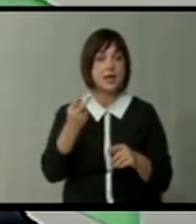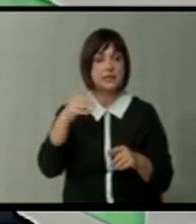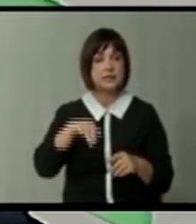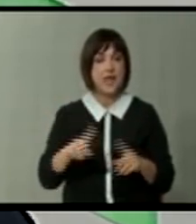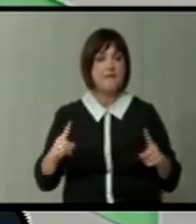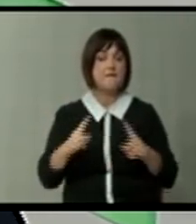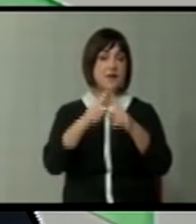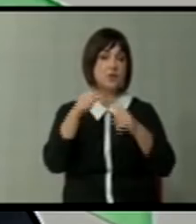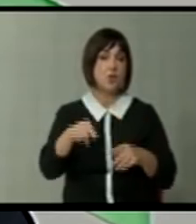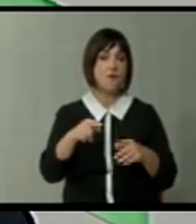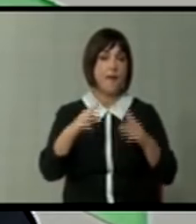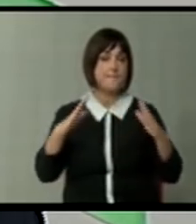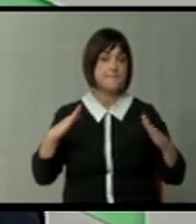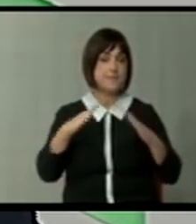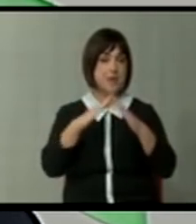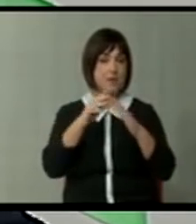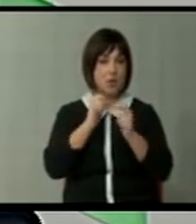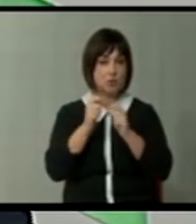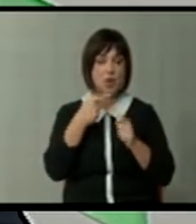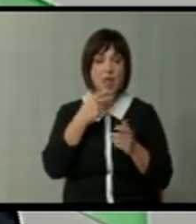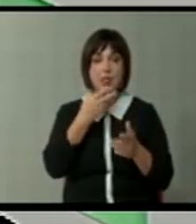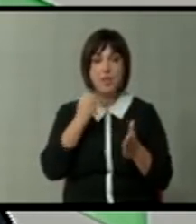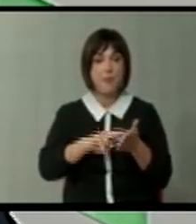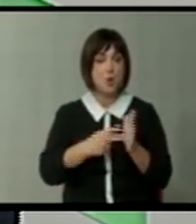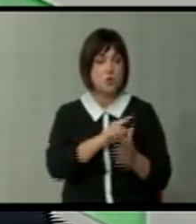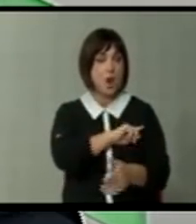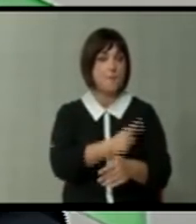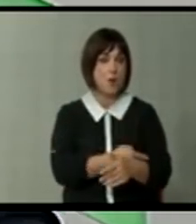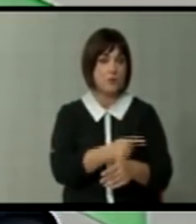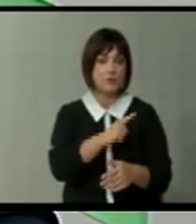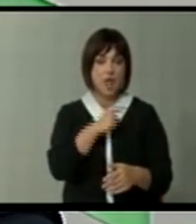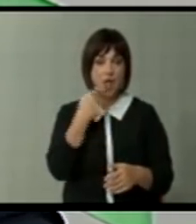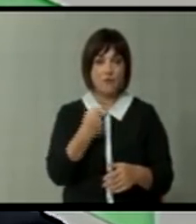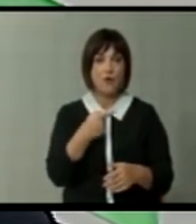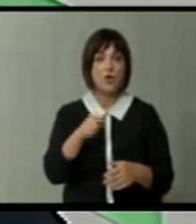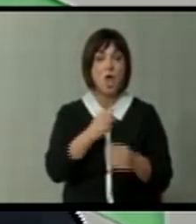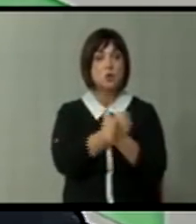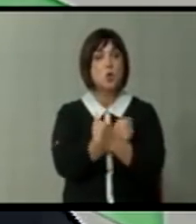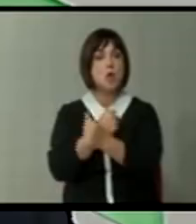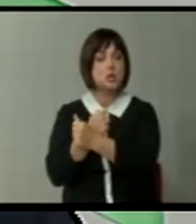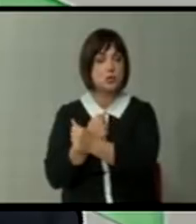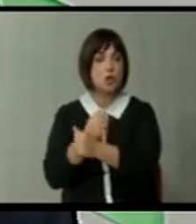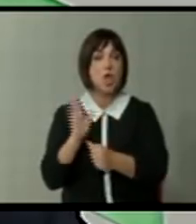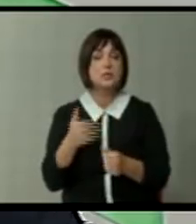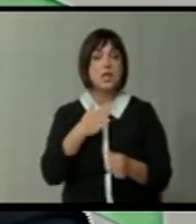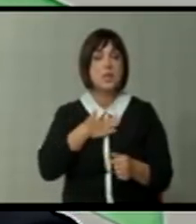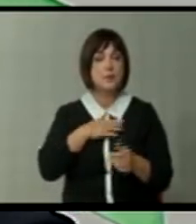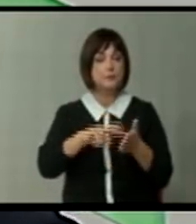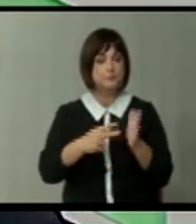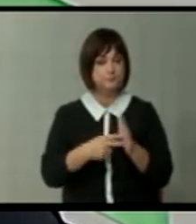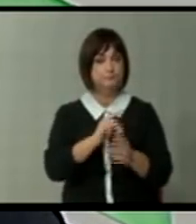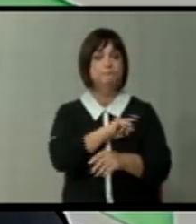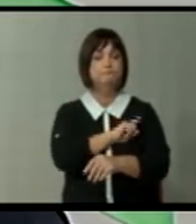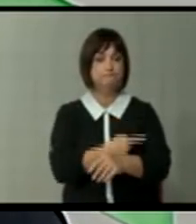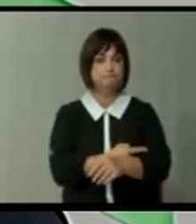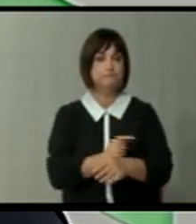немае врвот на таа пирамида. И дека таму нема политичка моки. Не вјелам сека дека е Зоран Заев. Но секако има политичка моки